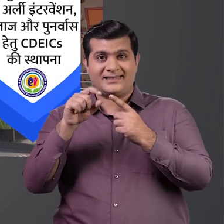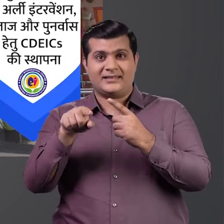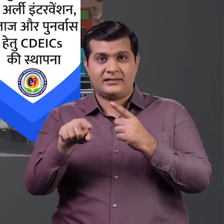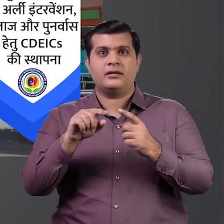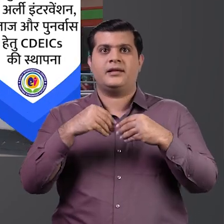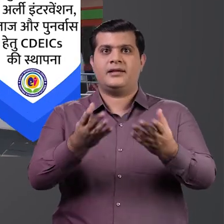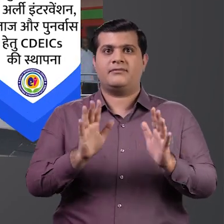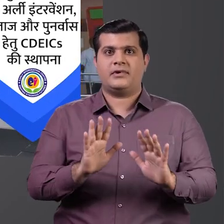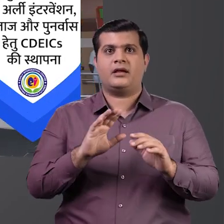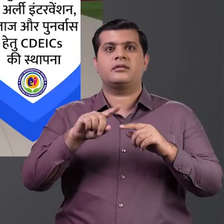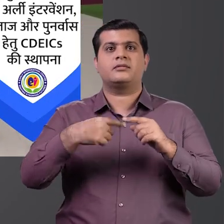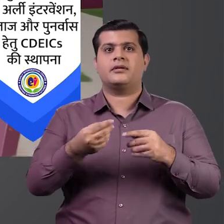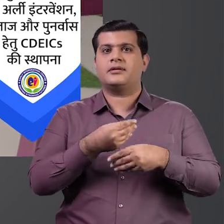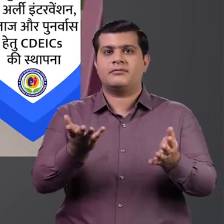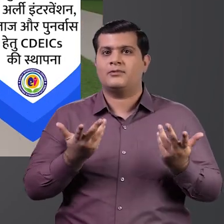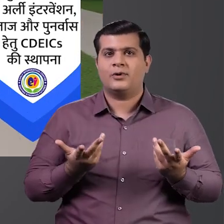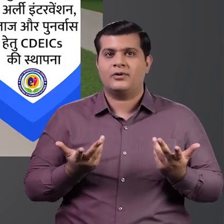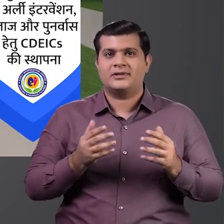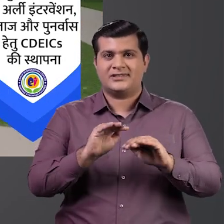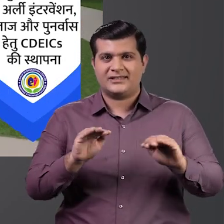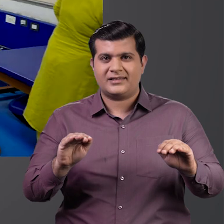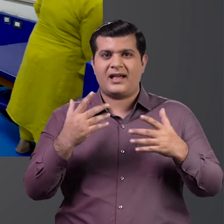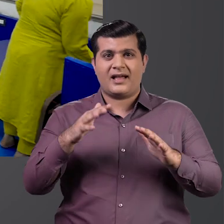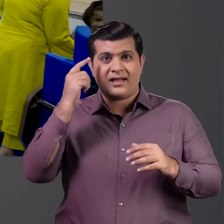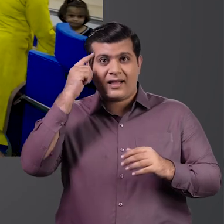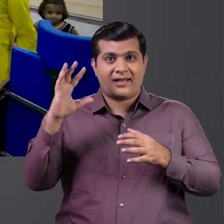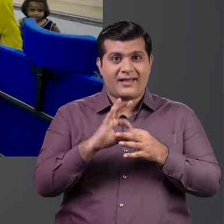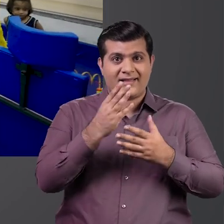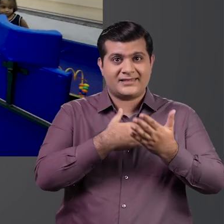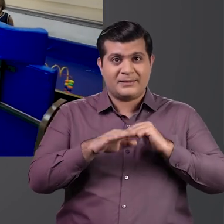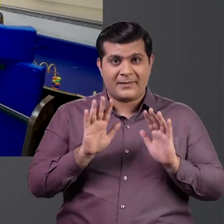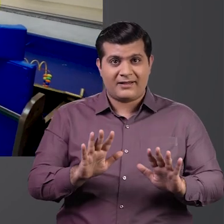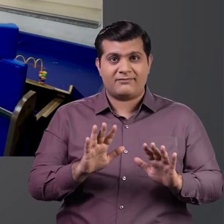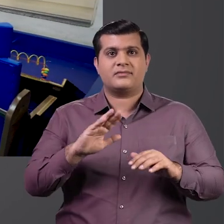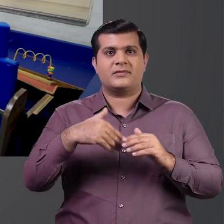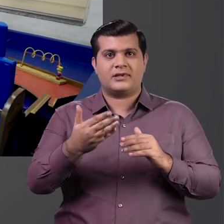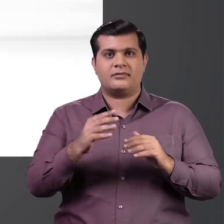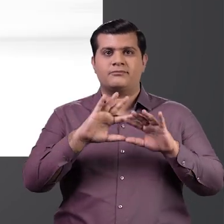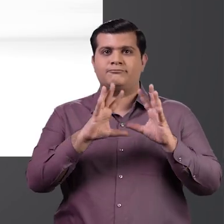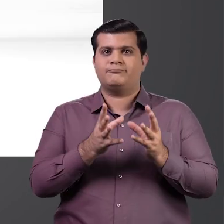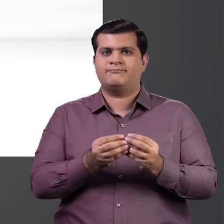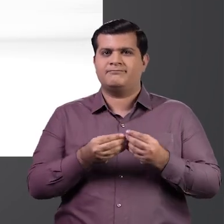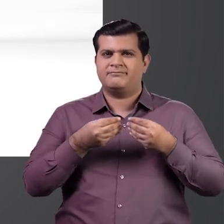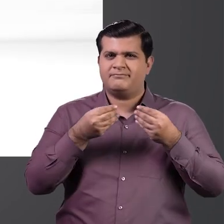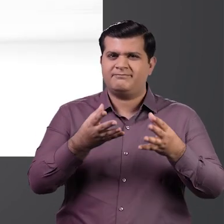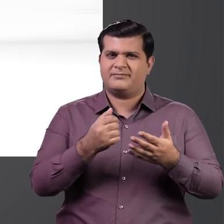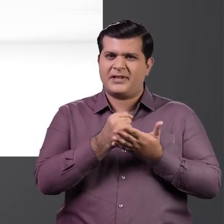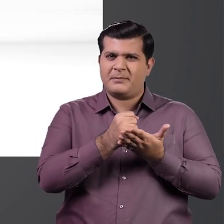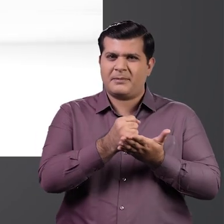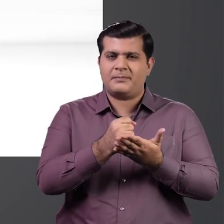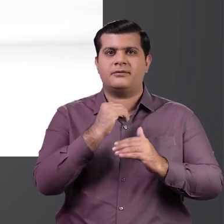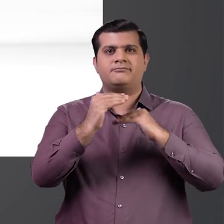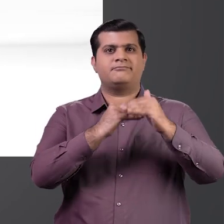CDEICs में ये सुनिश्चित किया जाता है कि ऐसी बौधिक दिव्यांगता वाले बच्चों का सरवांगीन,